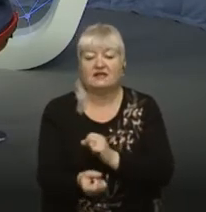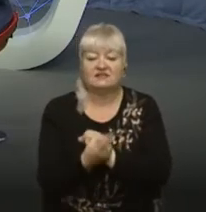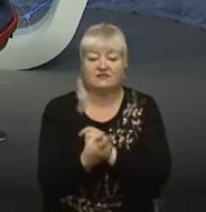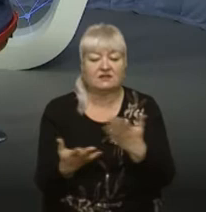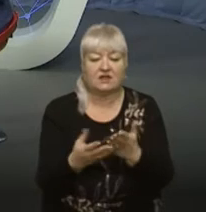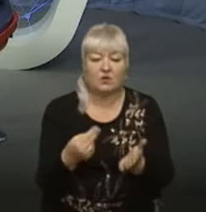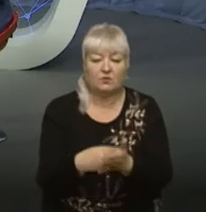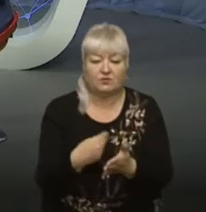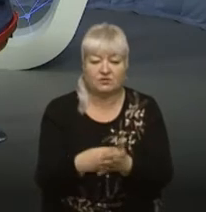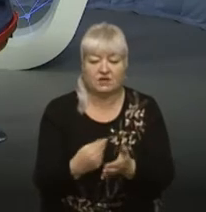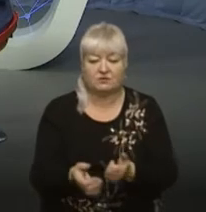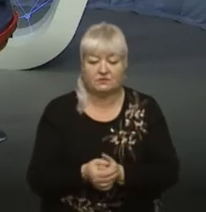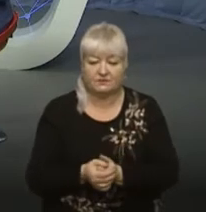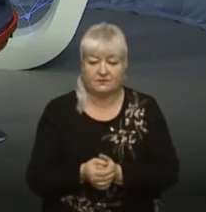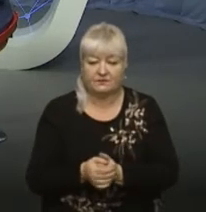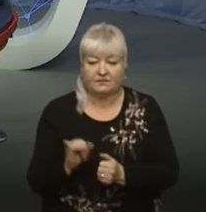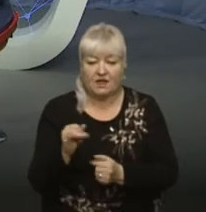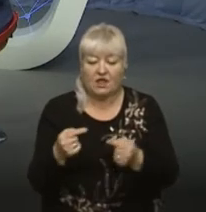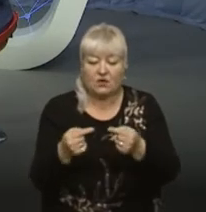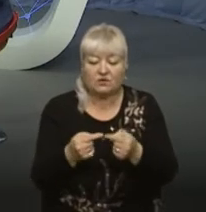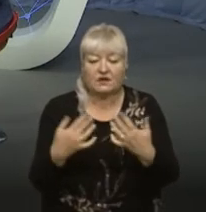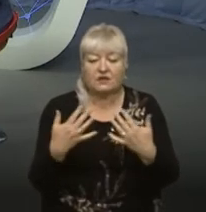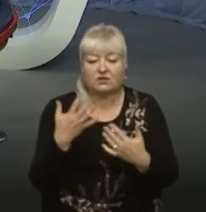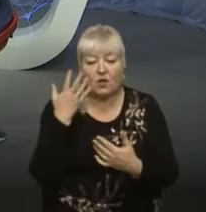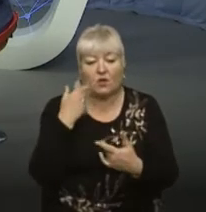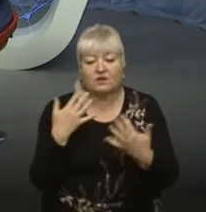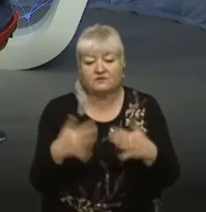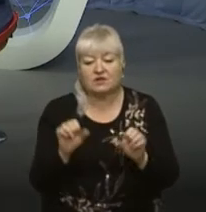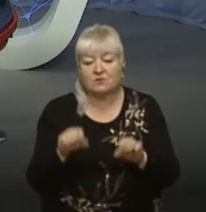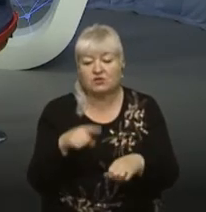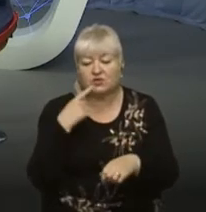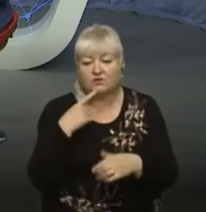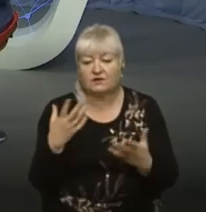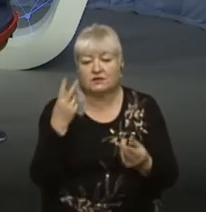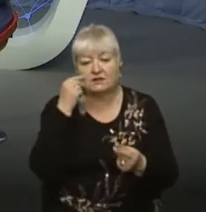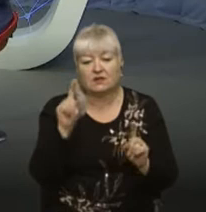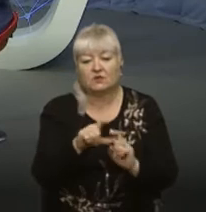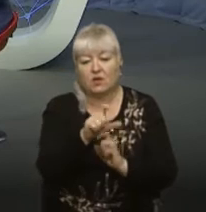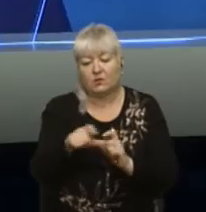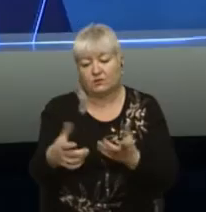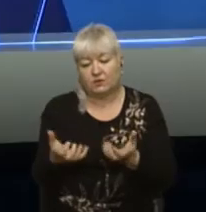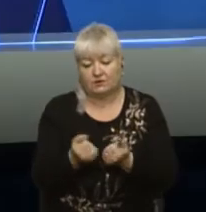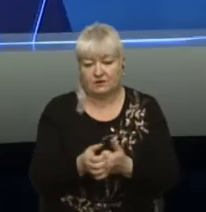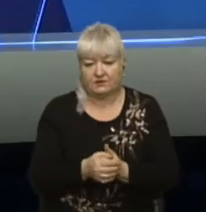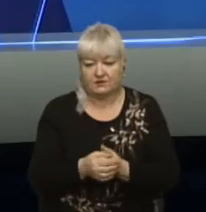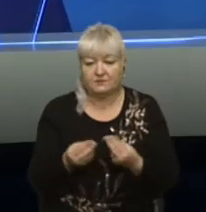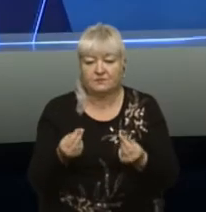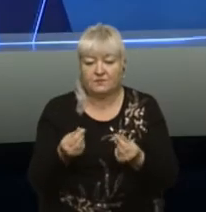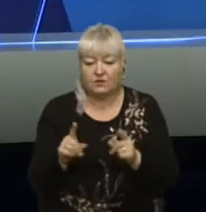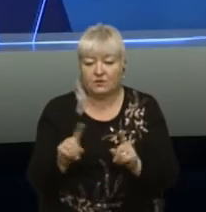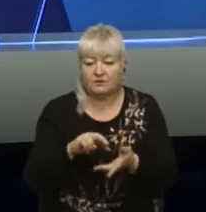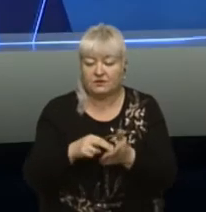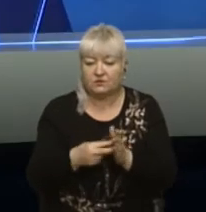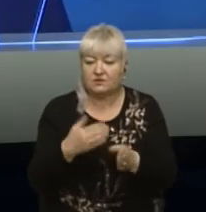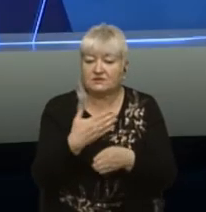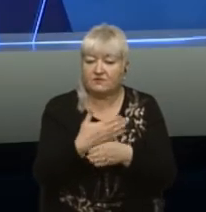з якого бюджету, і конкретно, коли вже можна говорити про якусь дату, що люди їх отримають. Кошти, які плануються